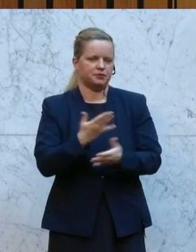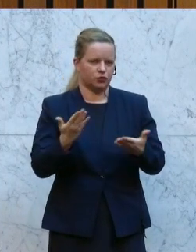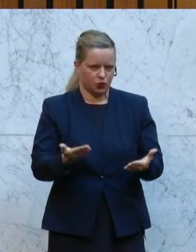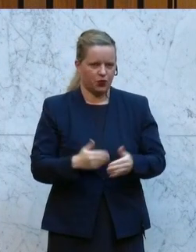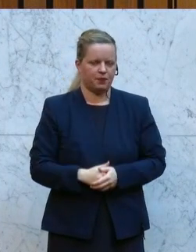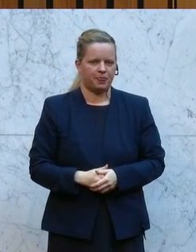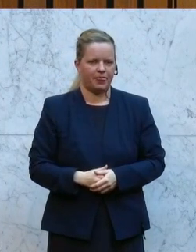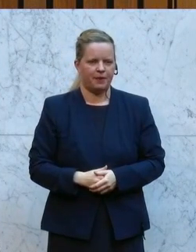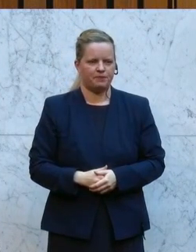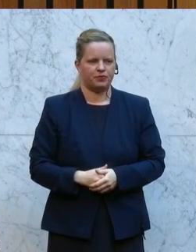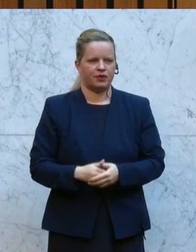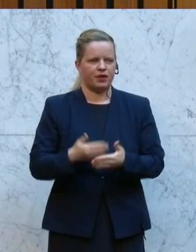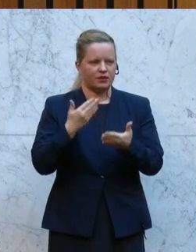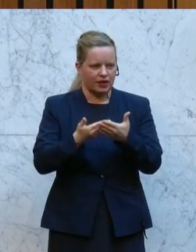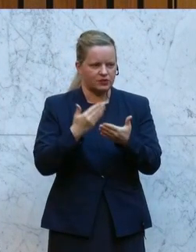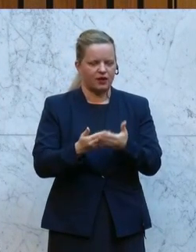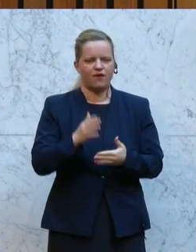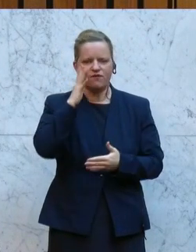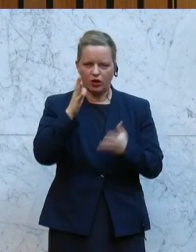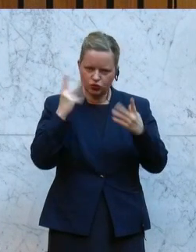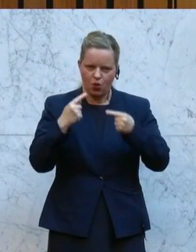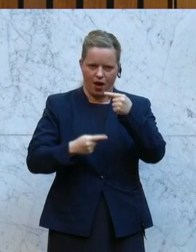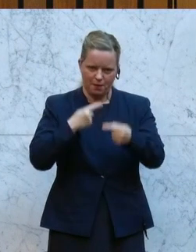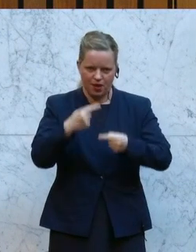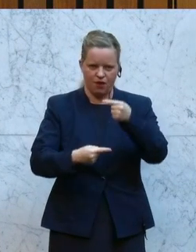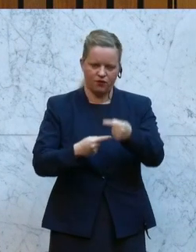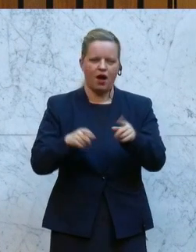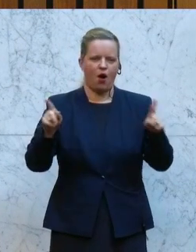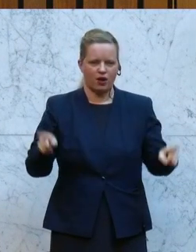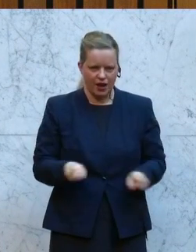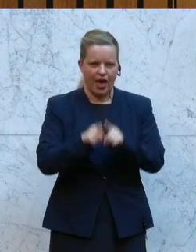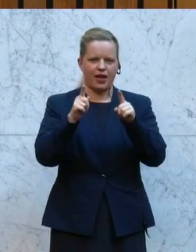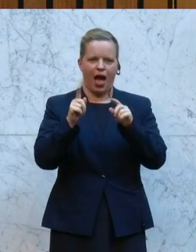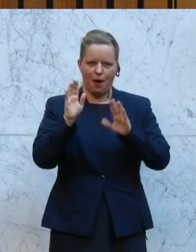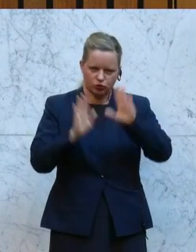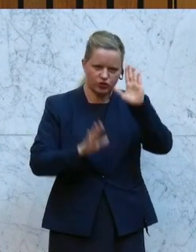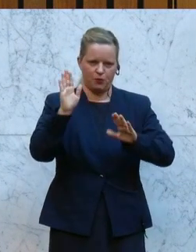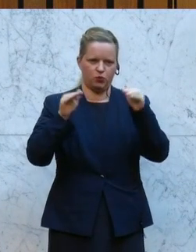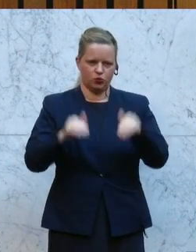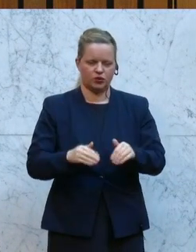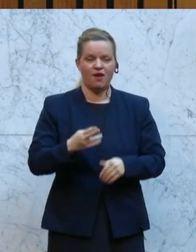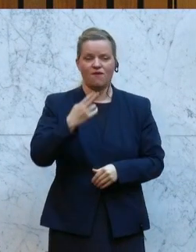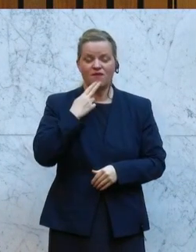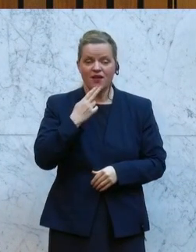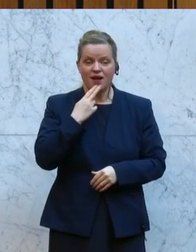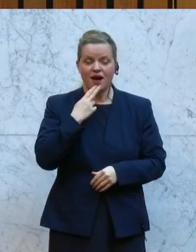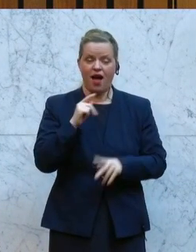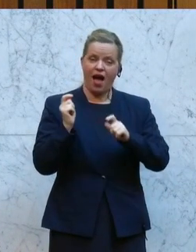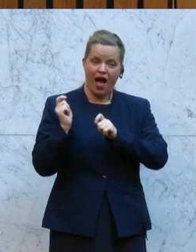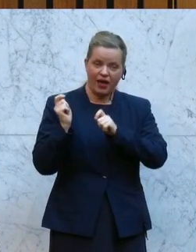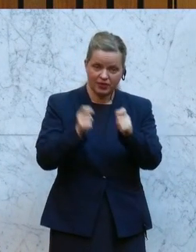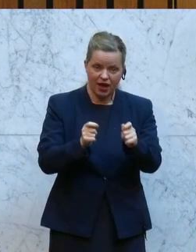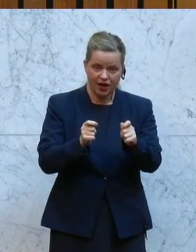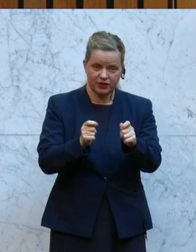Daher werde ich auch so jetzt vorgehen, das ist auch gleich abzustimmen. Wer diesem Antrag